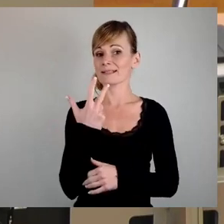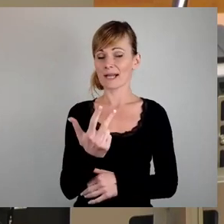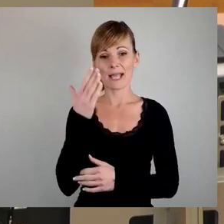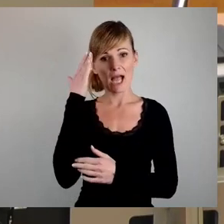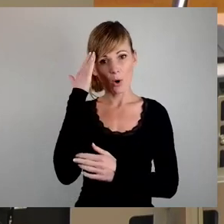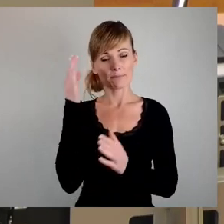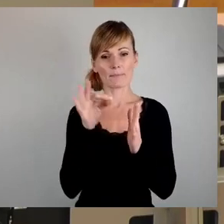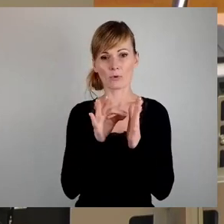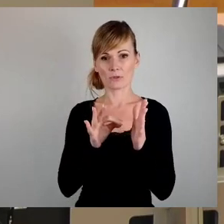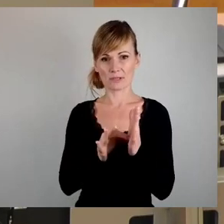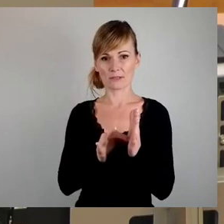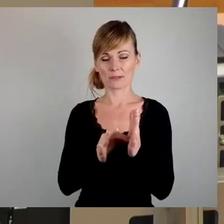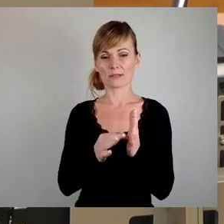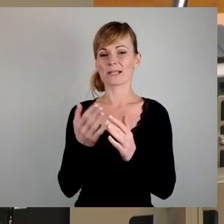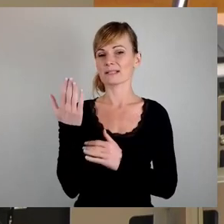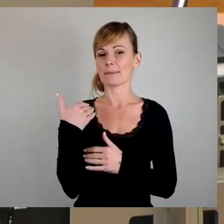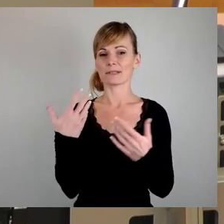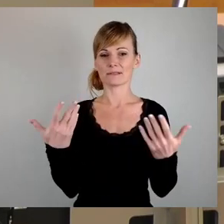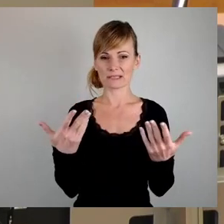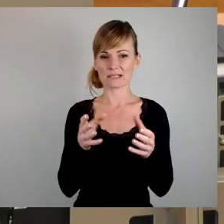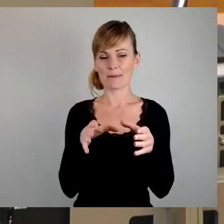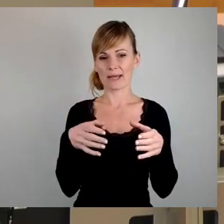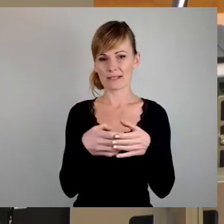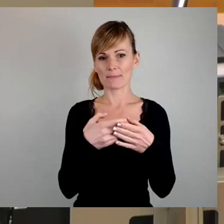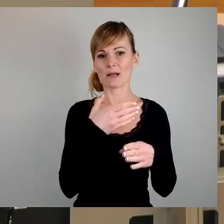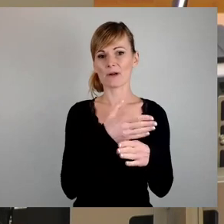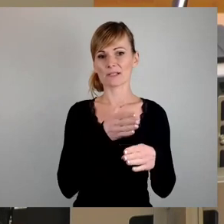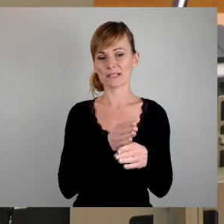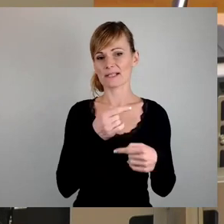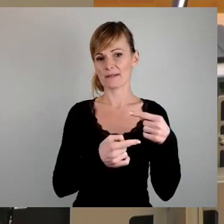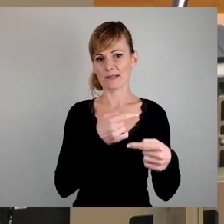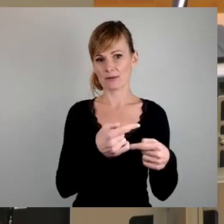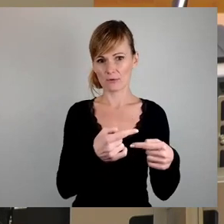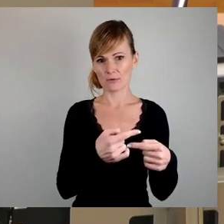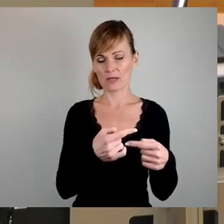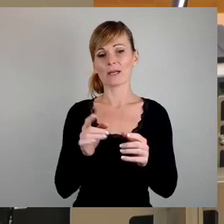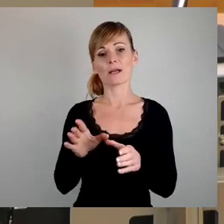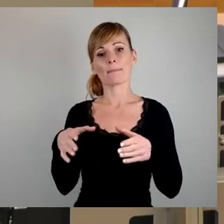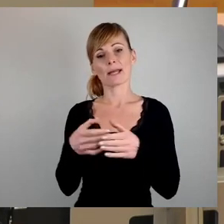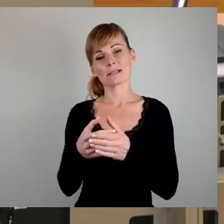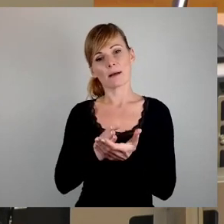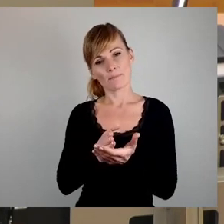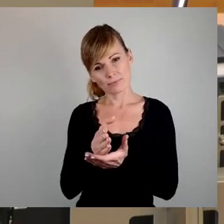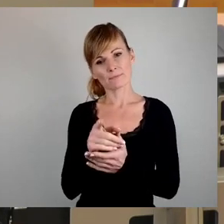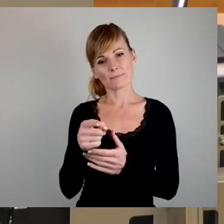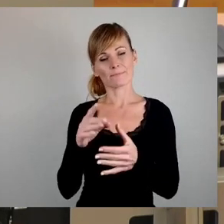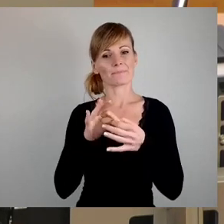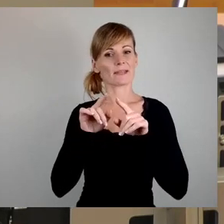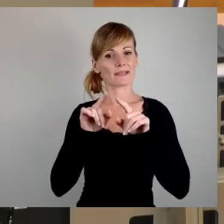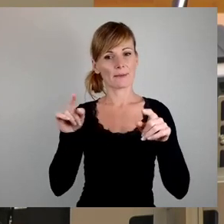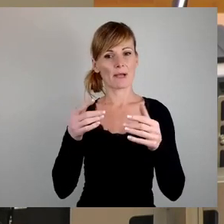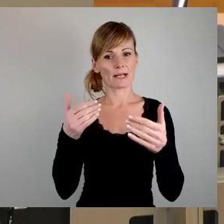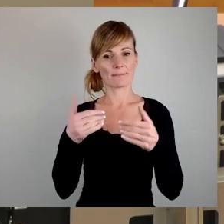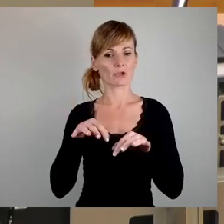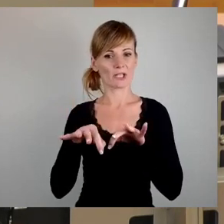damals gemeinsame Quartiersentwicklung, ein gemeinsames Vorgehen bei der Klimastrategie und Ankauf von